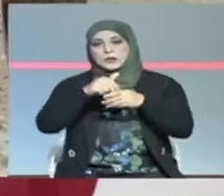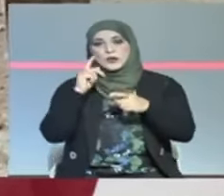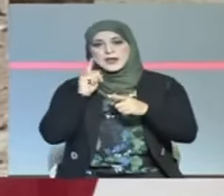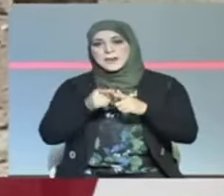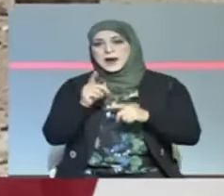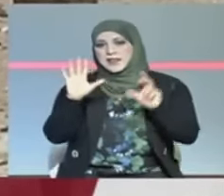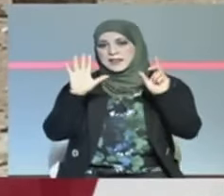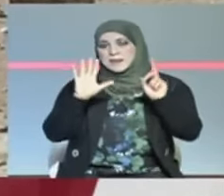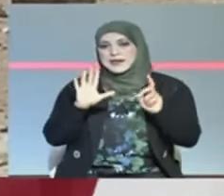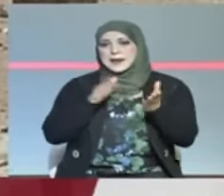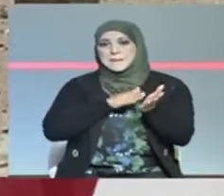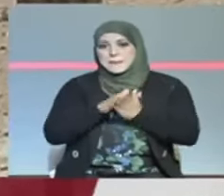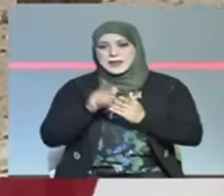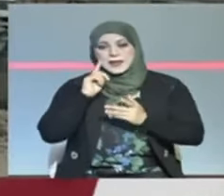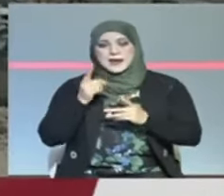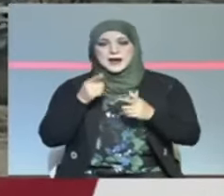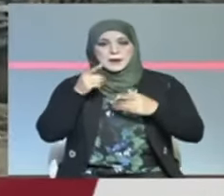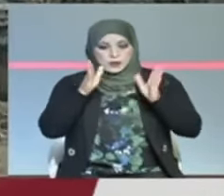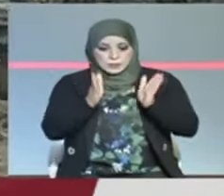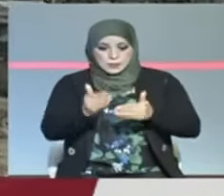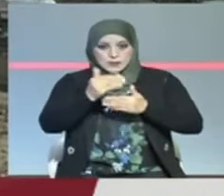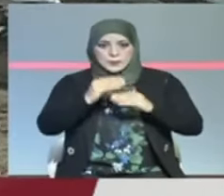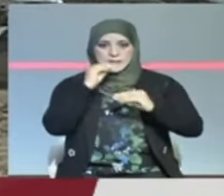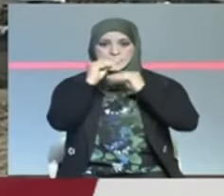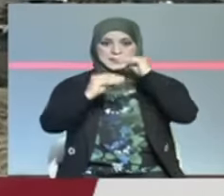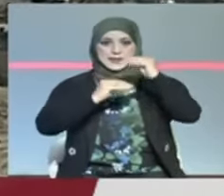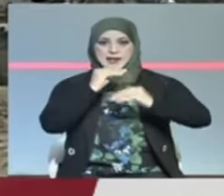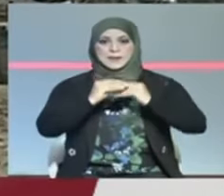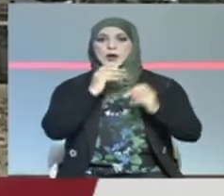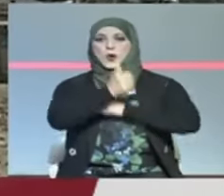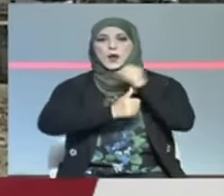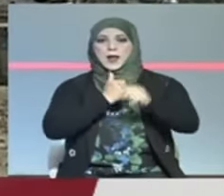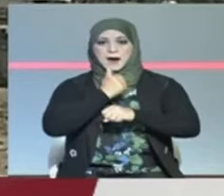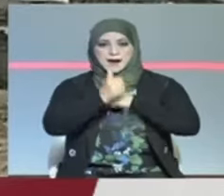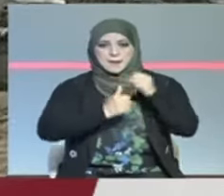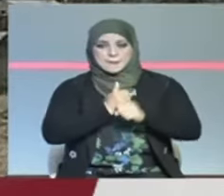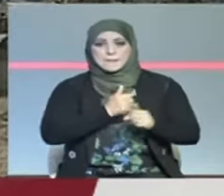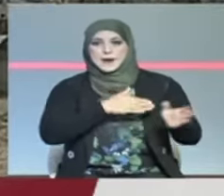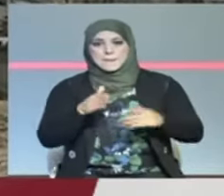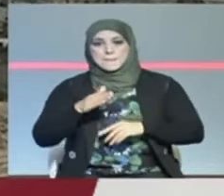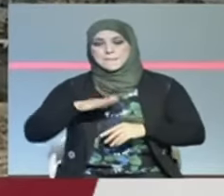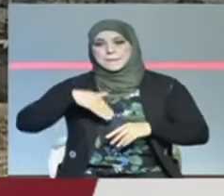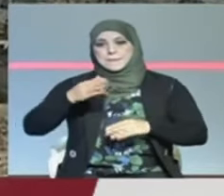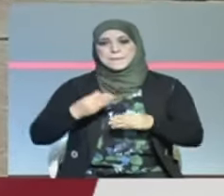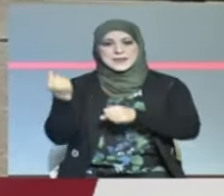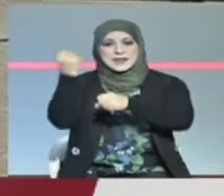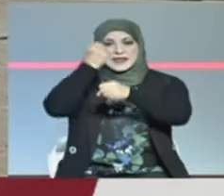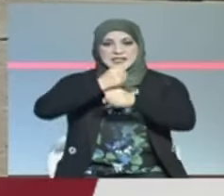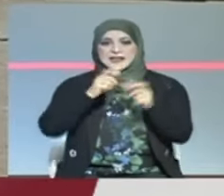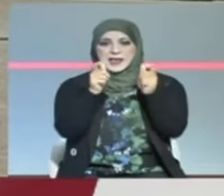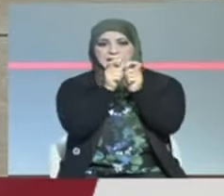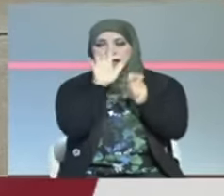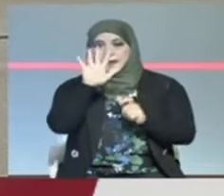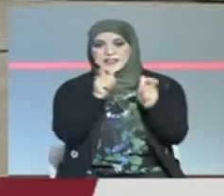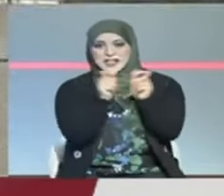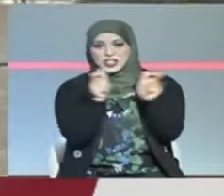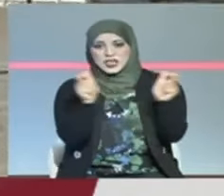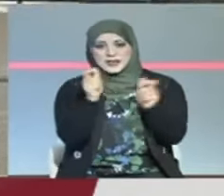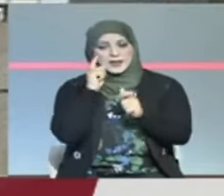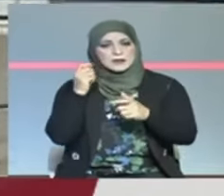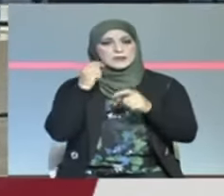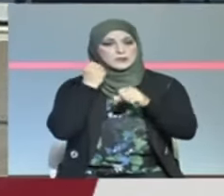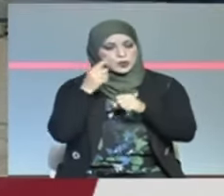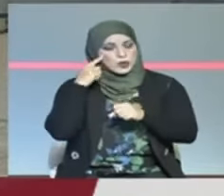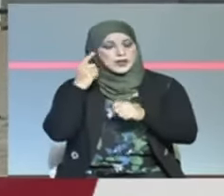ثمانين مليون دينار لصندوق الاستثمار والتنمية سنويا بعض خمس شركات ذات مساهم عمومية قادرة على